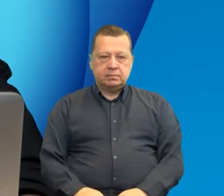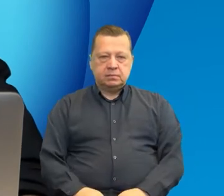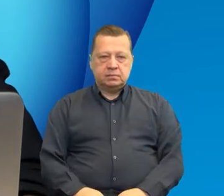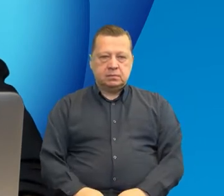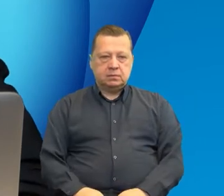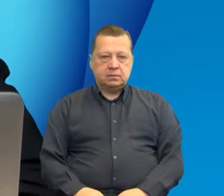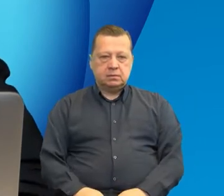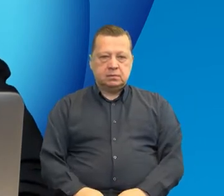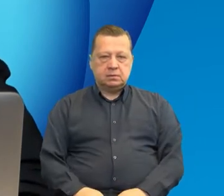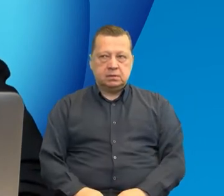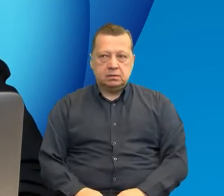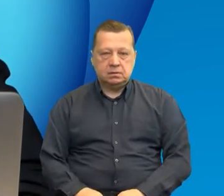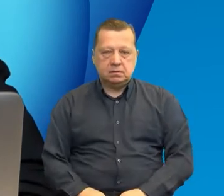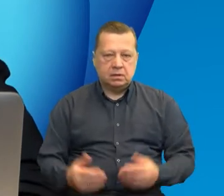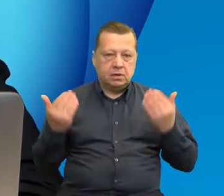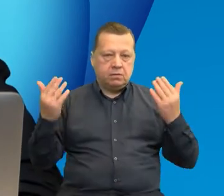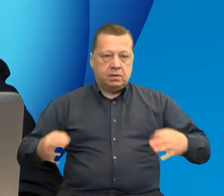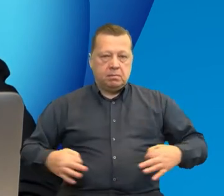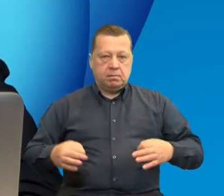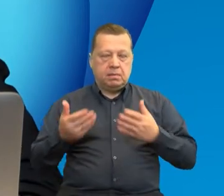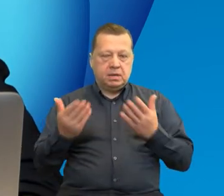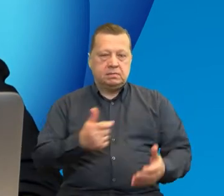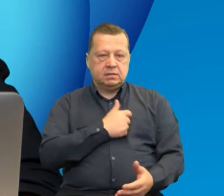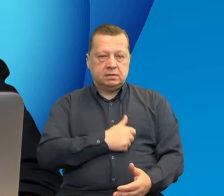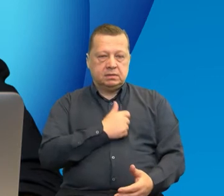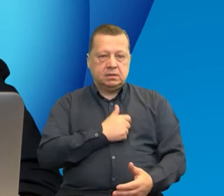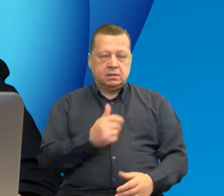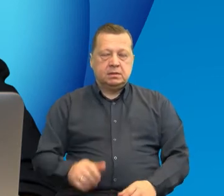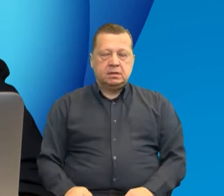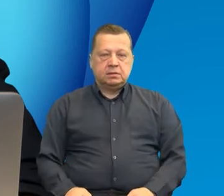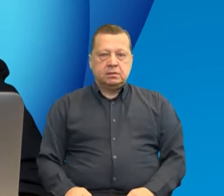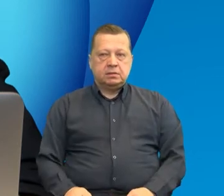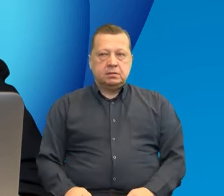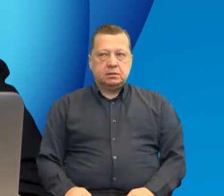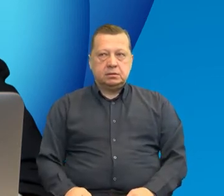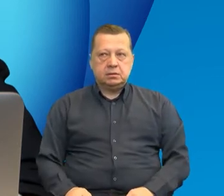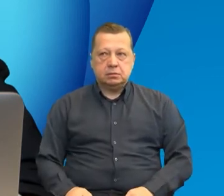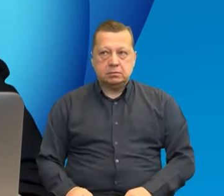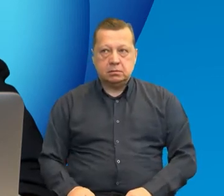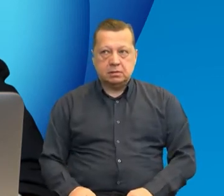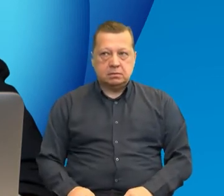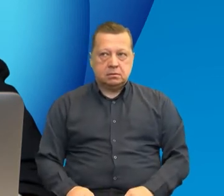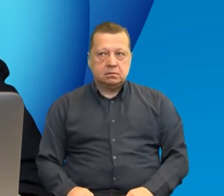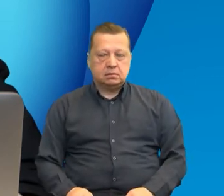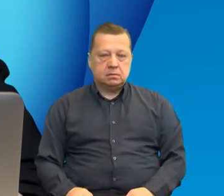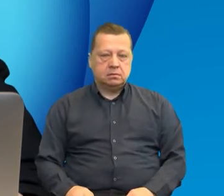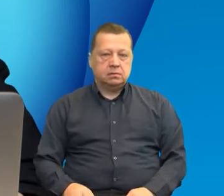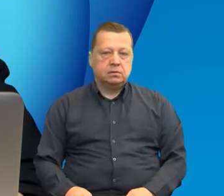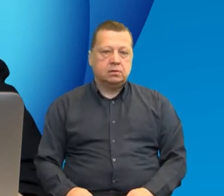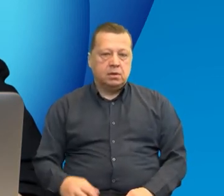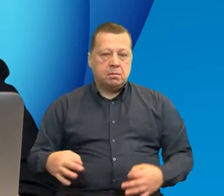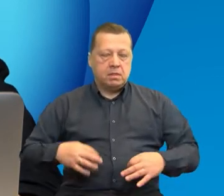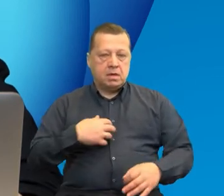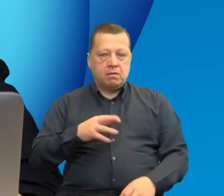Dziękuję Andrzeju. Witam Państwa bardzo serdecznie w imieniu swoim, jak również Pana Dyrektora Rafała